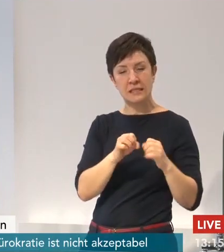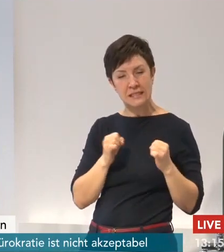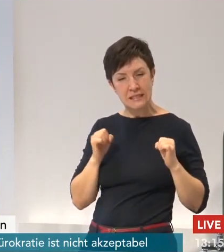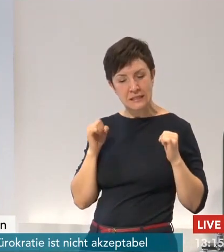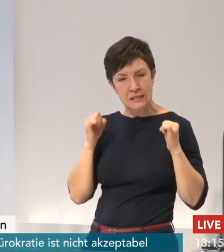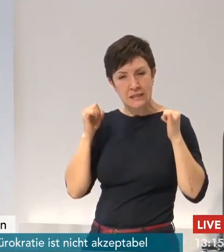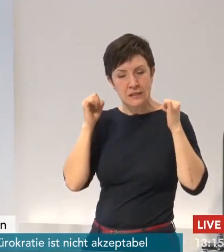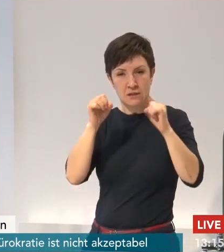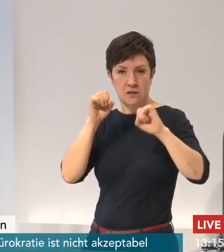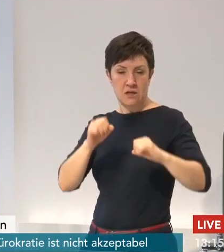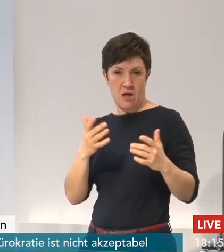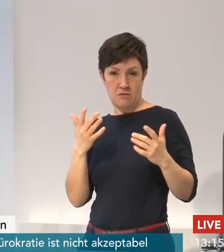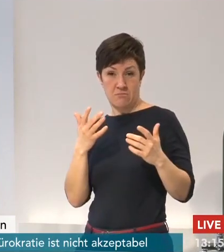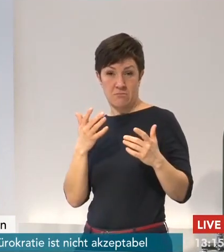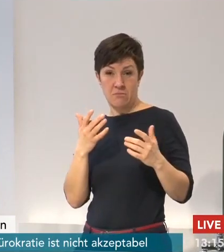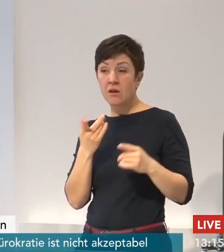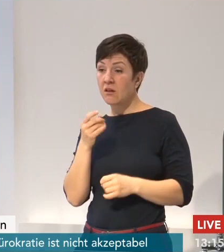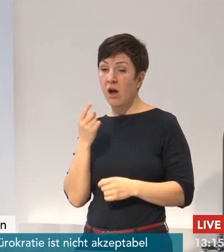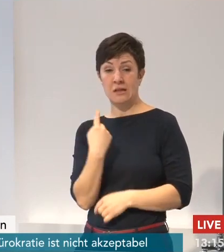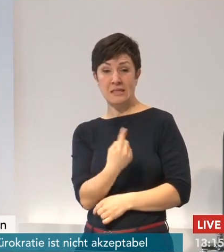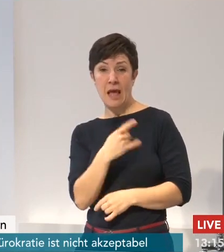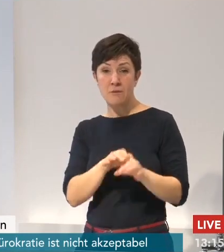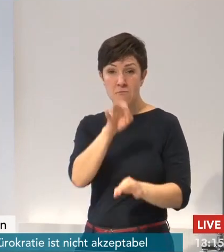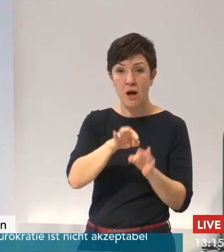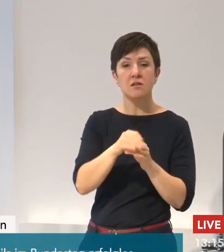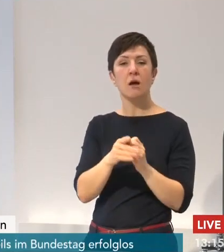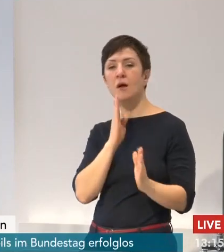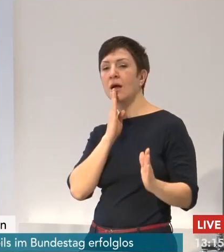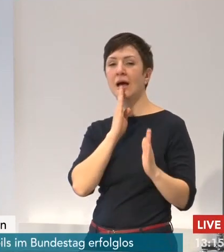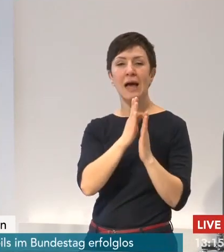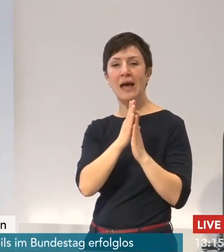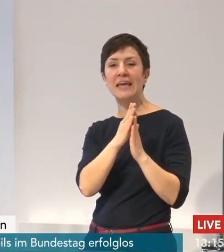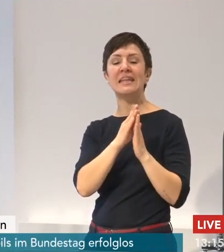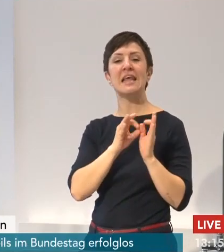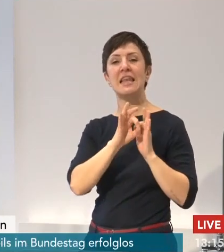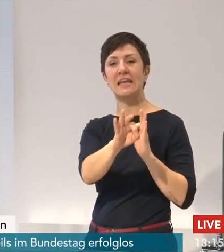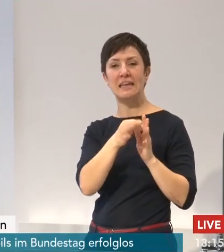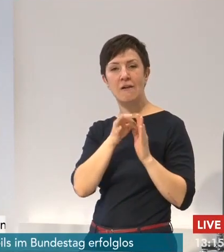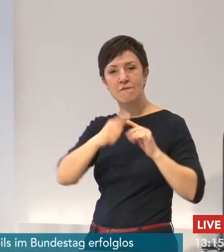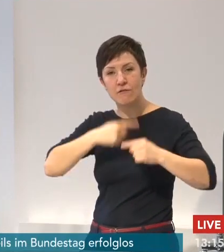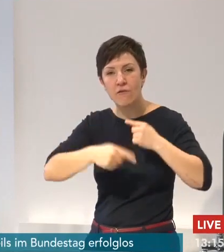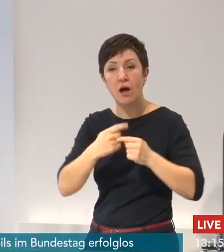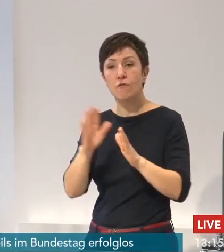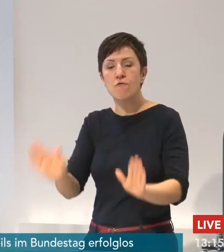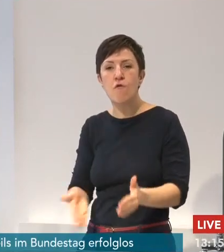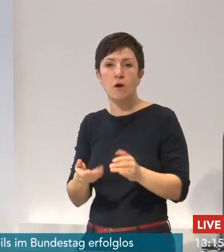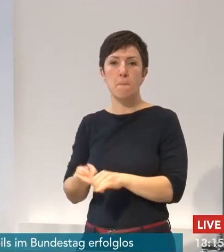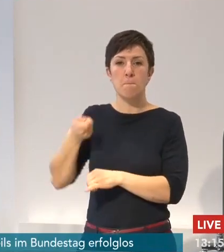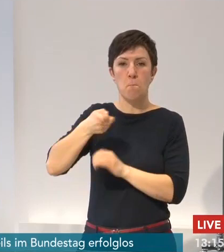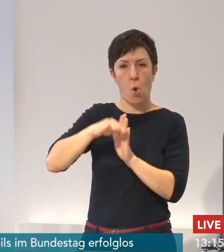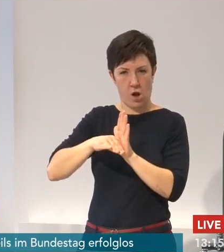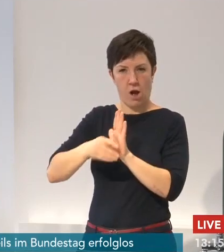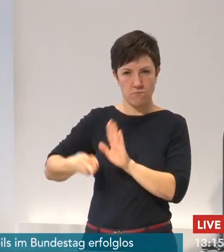eigenen Maßnahmen, Richtlinienverfahren, Förderprogrammen, schnelles, effektives Handeln der öffentlichen Hand, Flexibilität